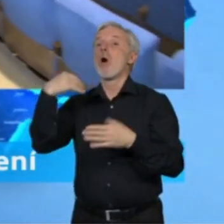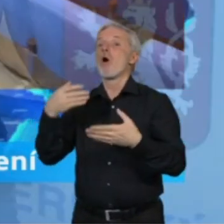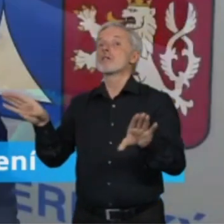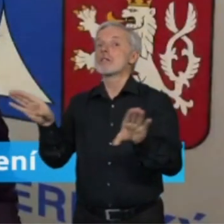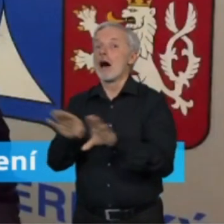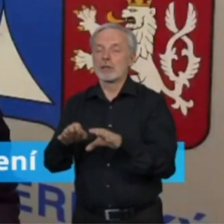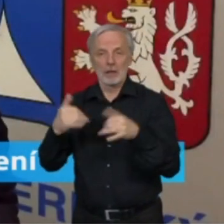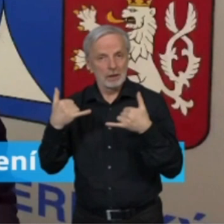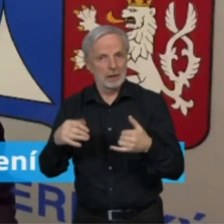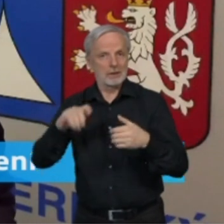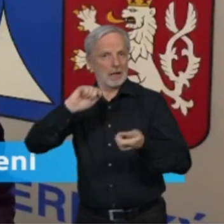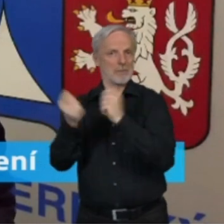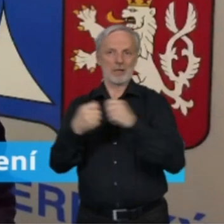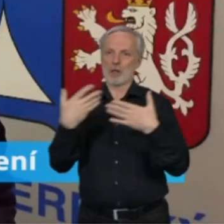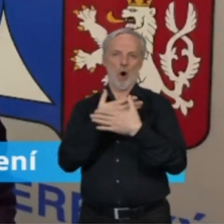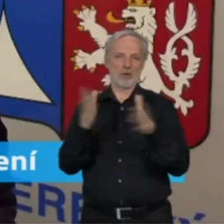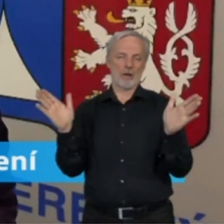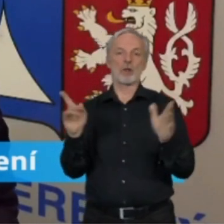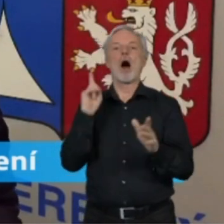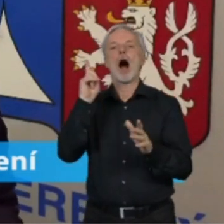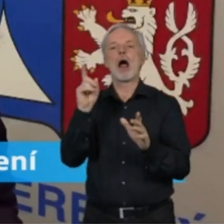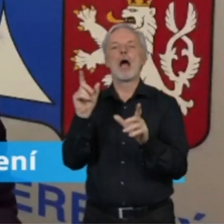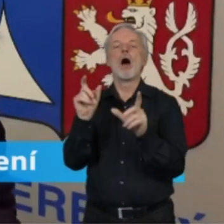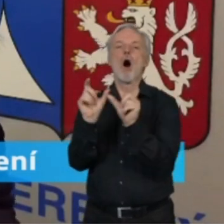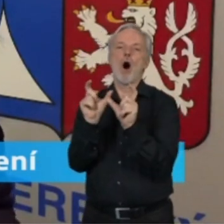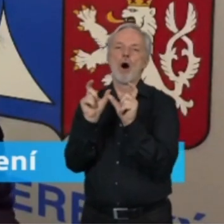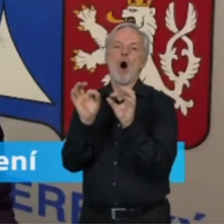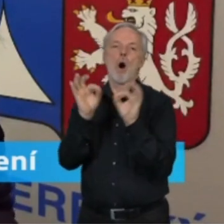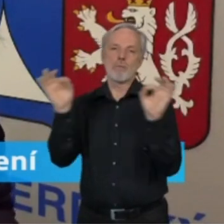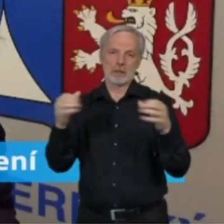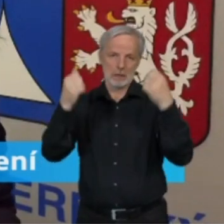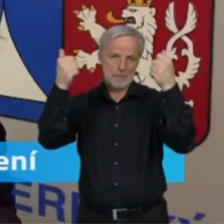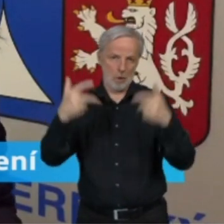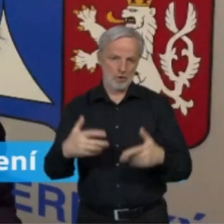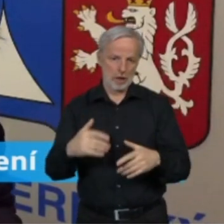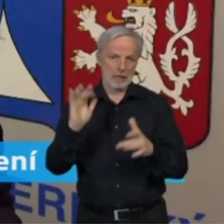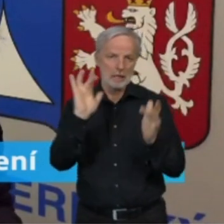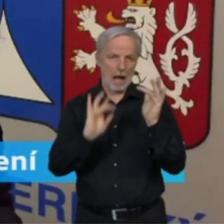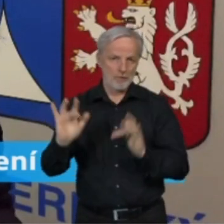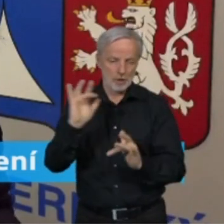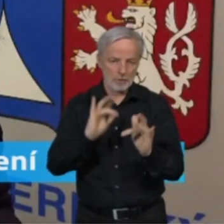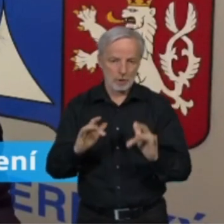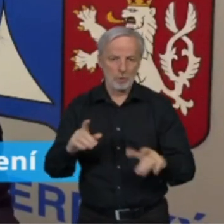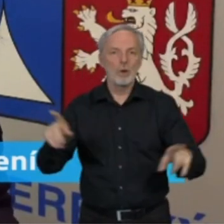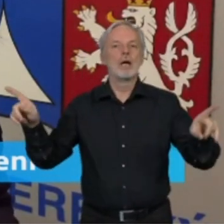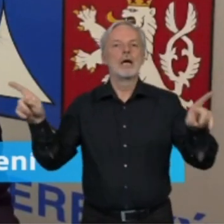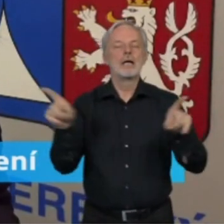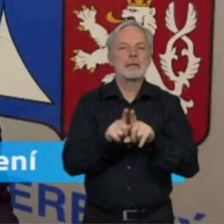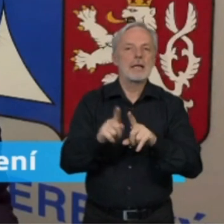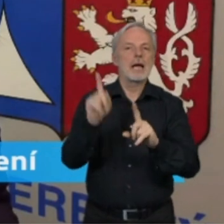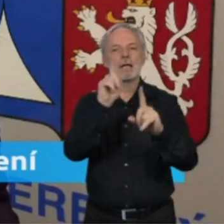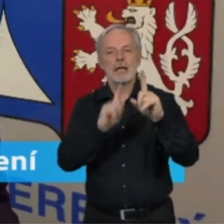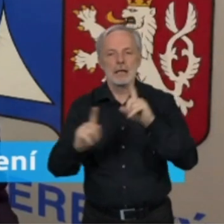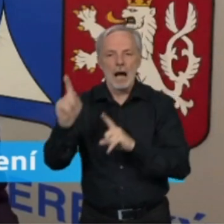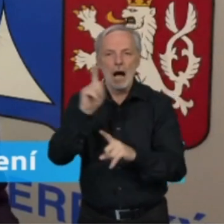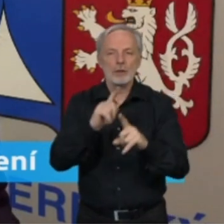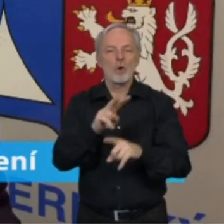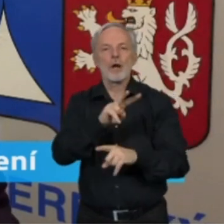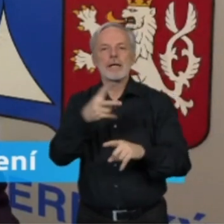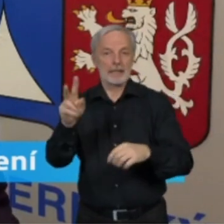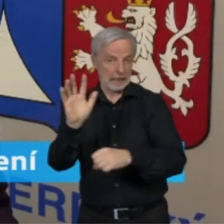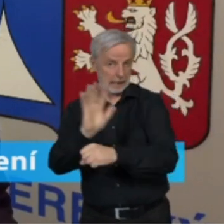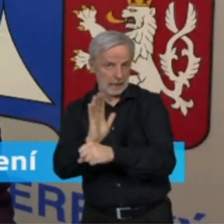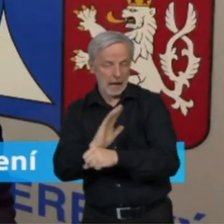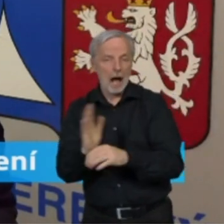odevře a bude pouze regulovat počet návštěvníků. Stejně k tomu přistupují nebo podobně i některá kina, například kino